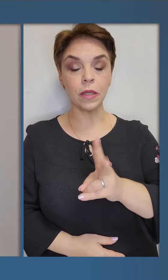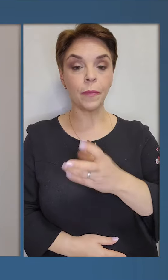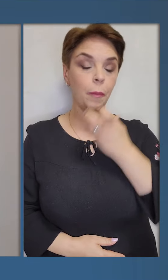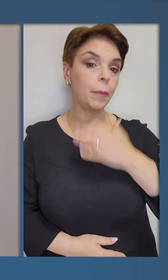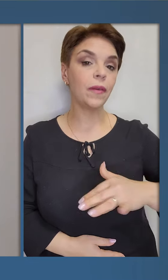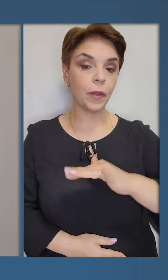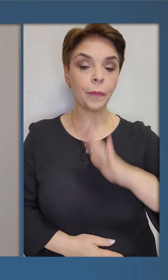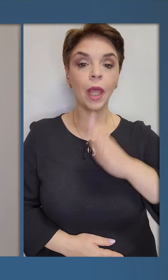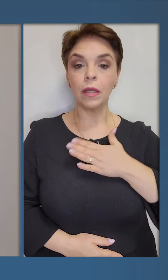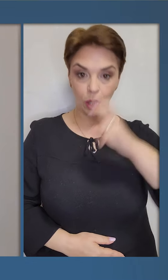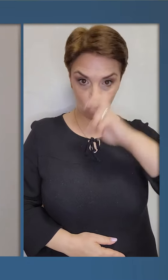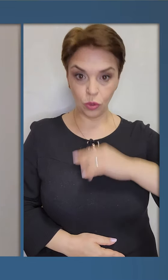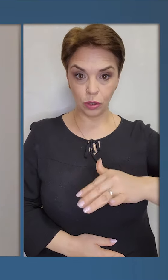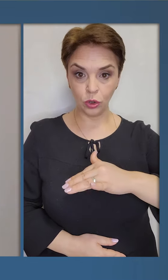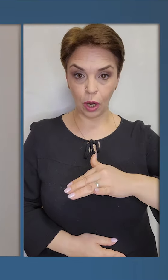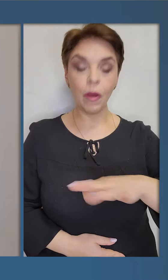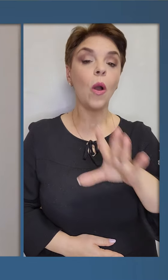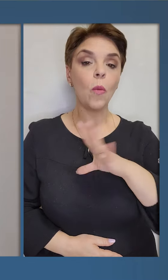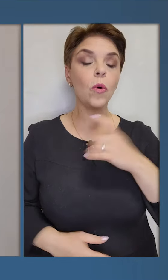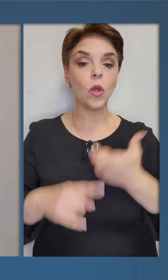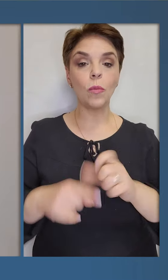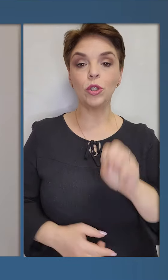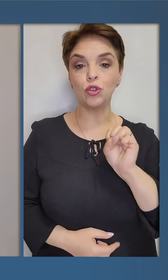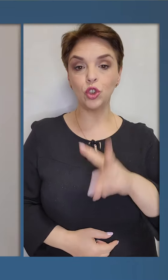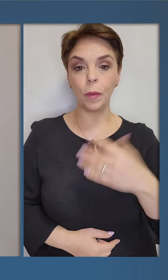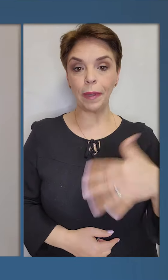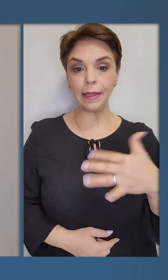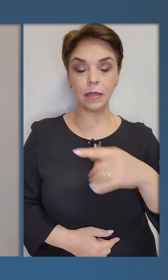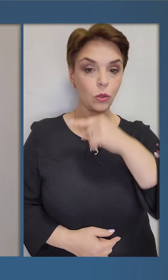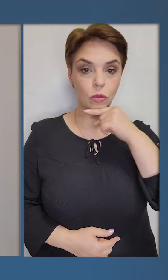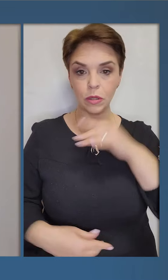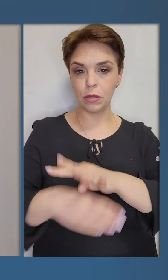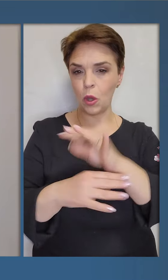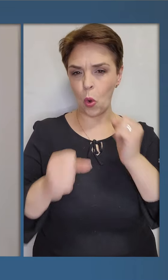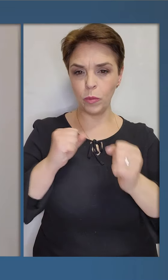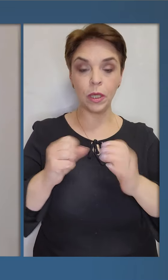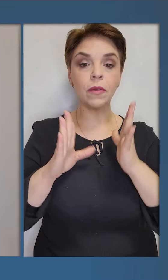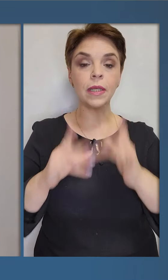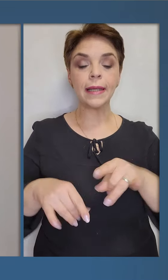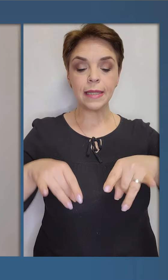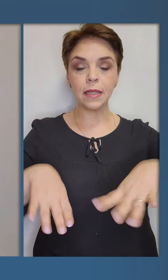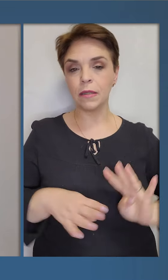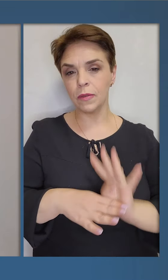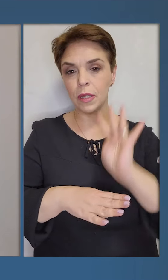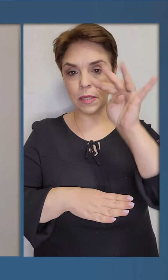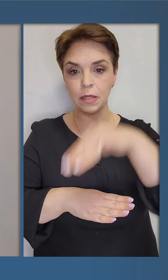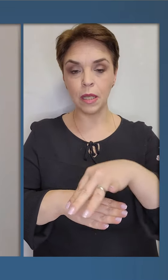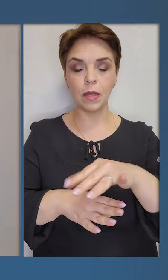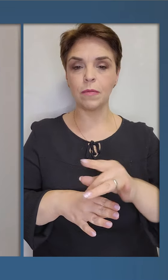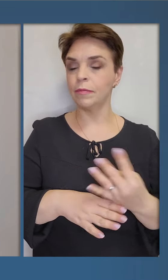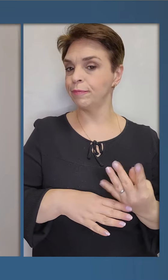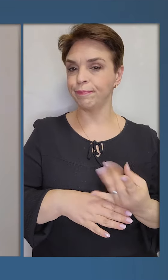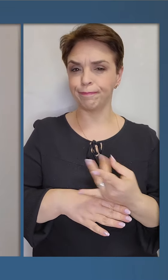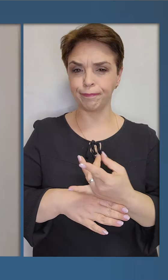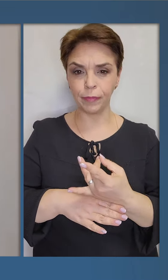Купінський, Південь. Нашої держави було більше, ніж 50 російських обстрілів тільки із реактивних систем